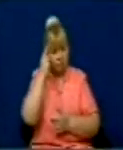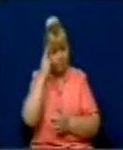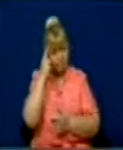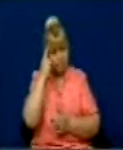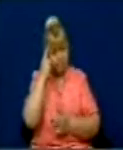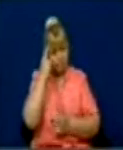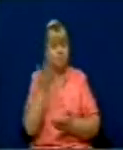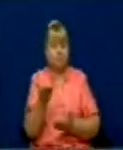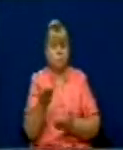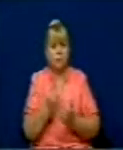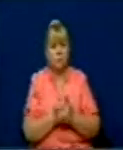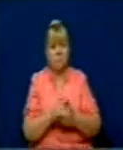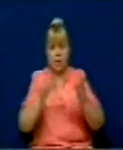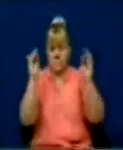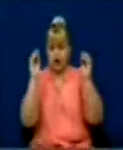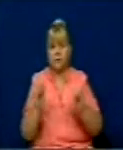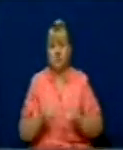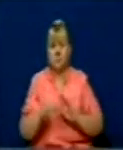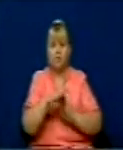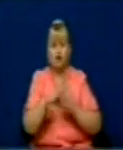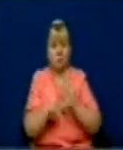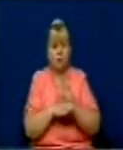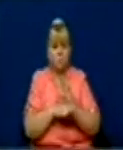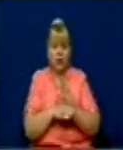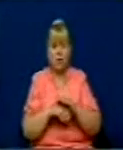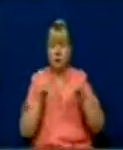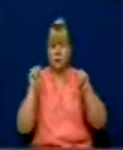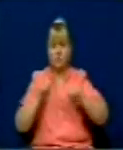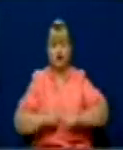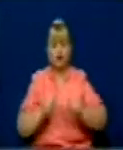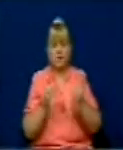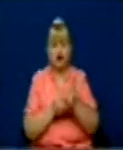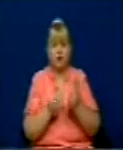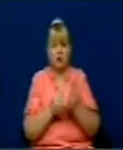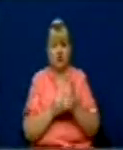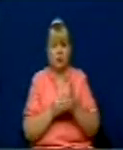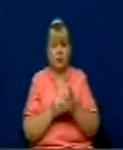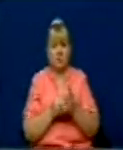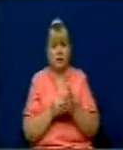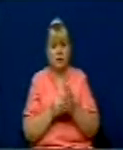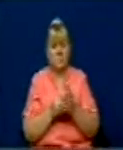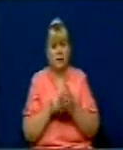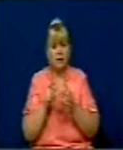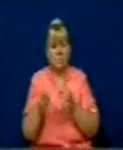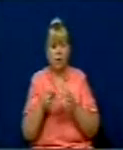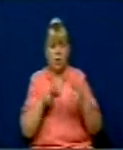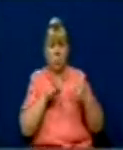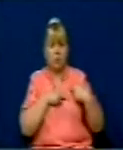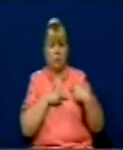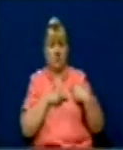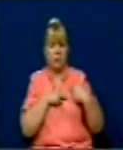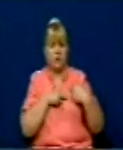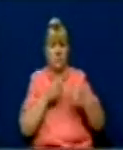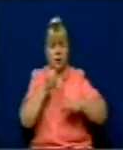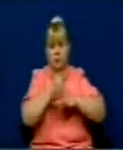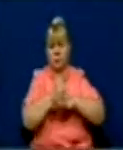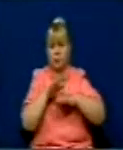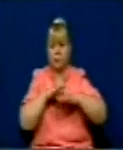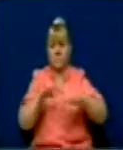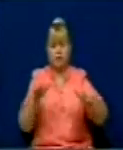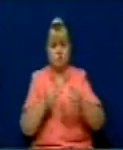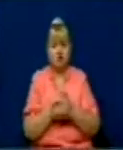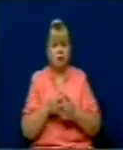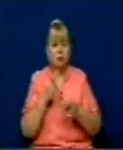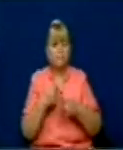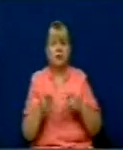në artimin e ligjit kure ka bëtë qeveria është dashë këtë kompetencë të alej auditori të për gjithë shumë, sepse